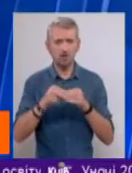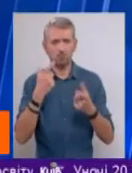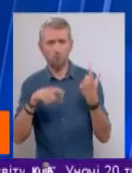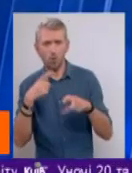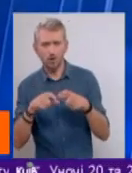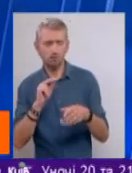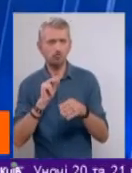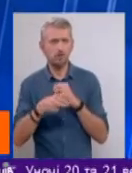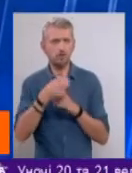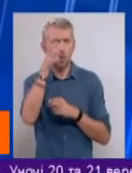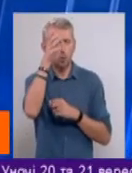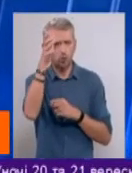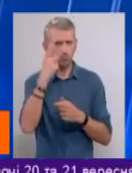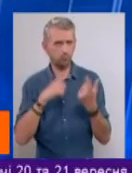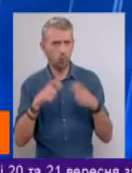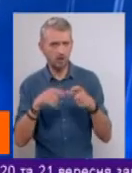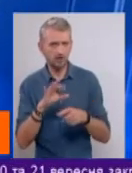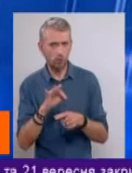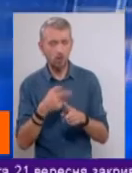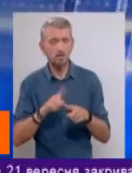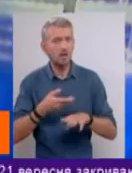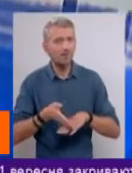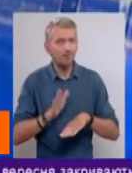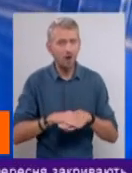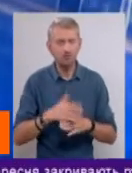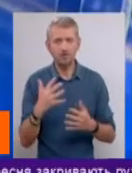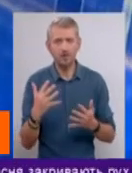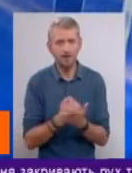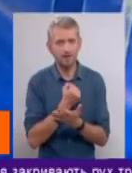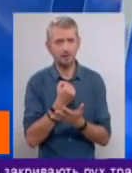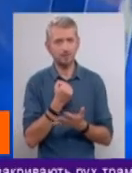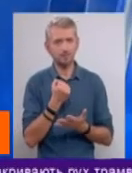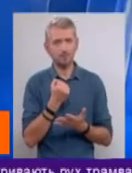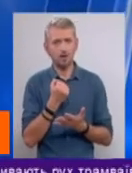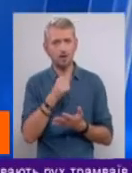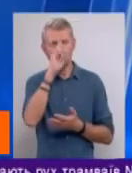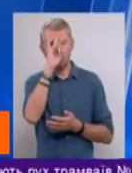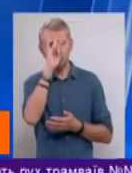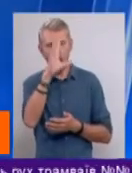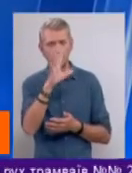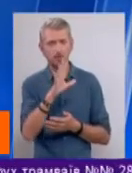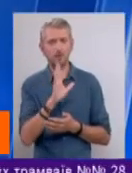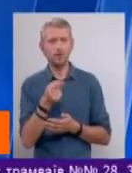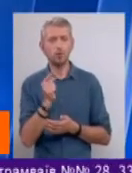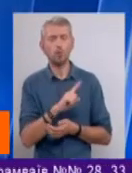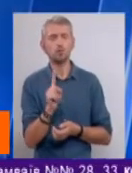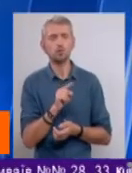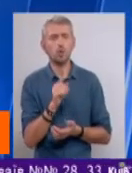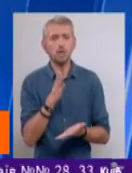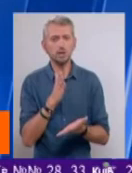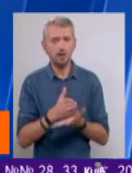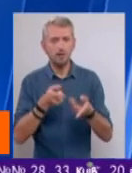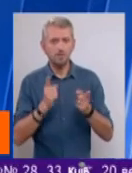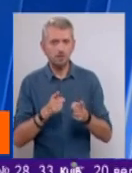розумне блогерство. Можна це важче знайти популярність в тому, що є